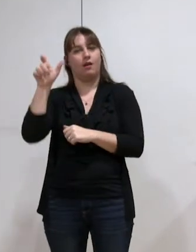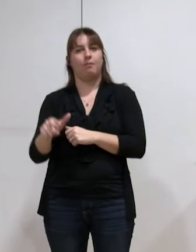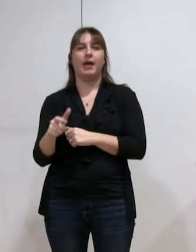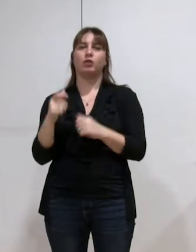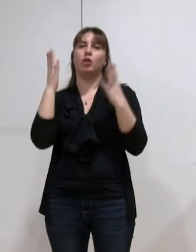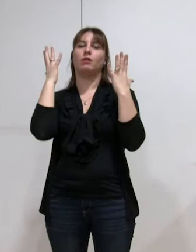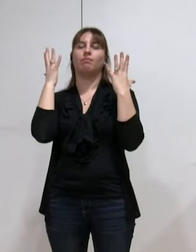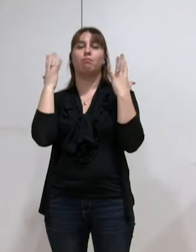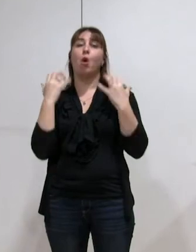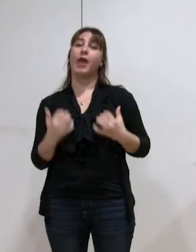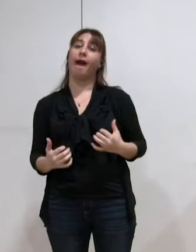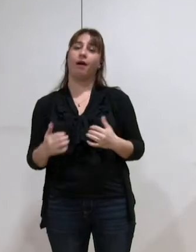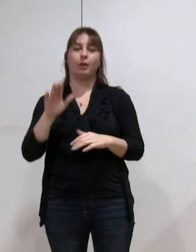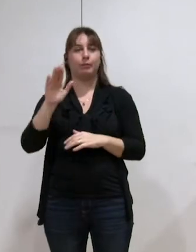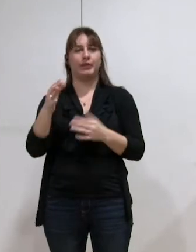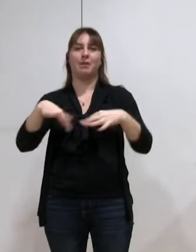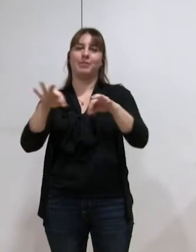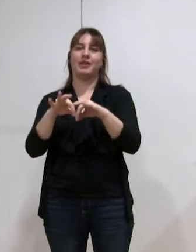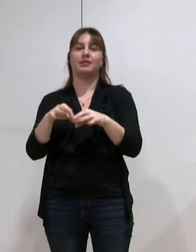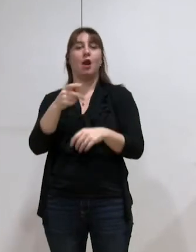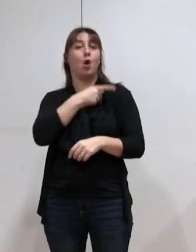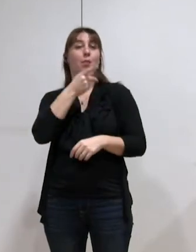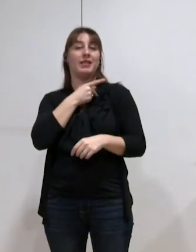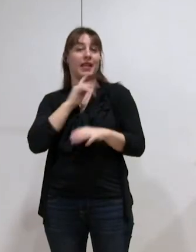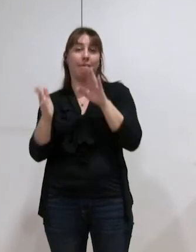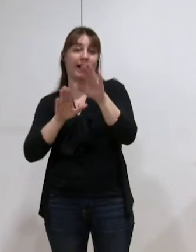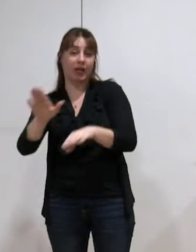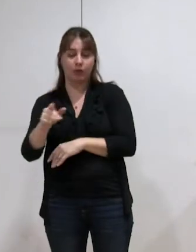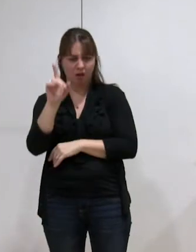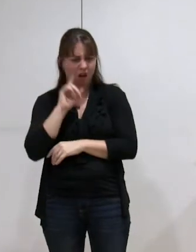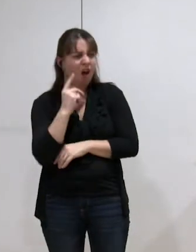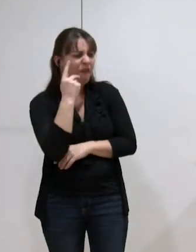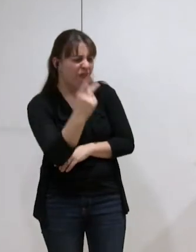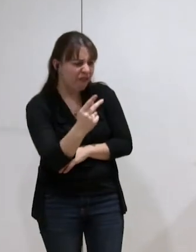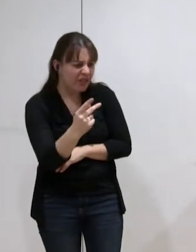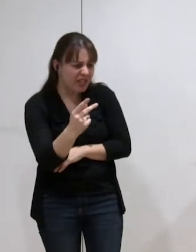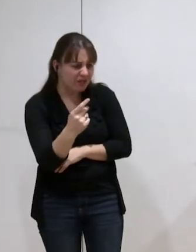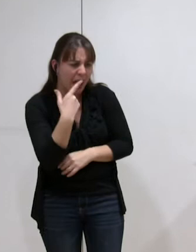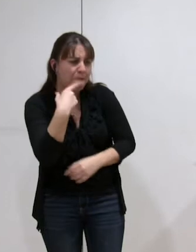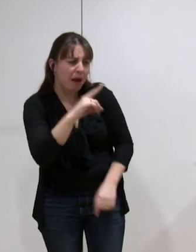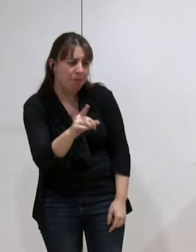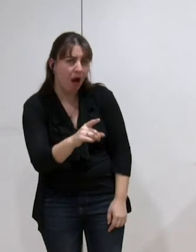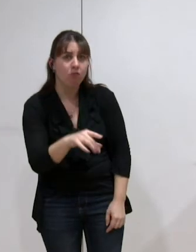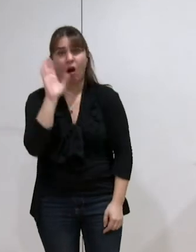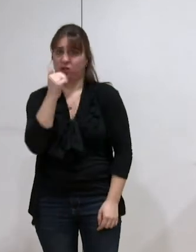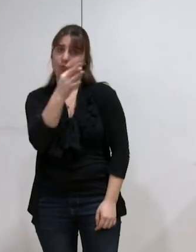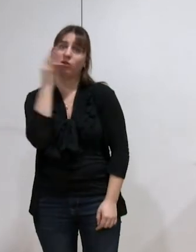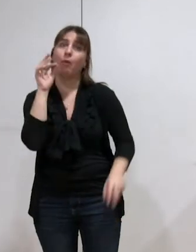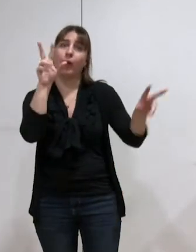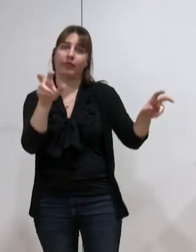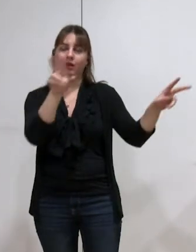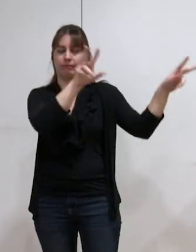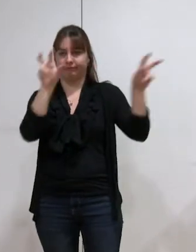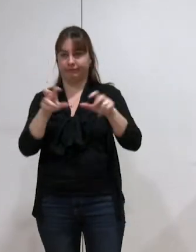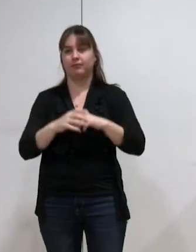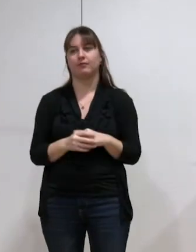dans Le médecin malgré lui, je crois, votre fille ne parle pas, ben c'est pour cela que votre fille est muette. Bref, devant ces